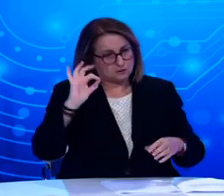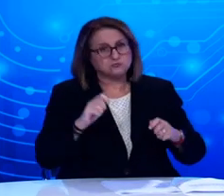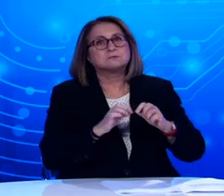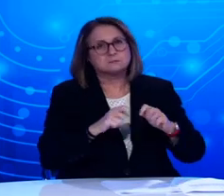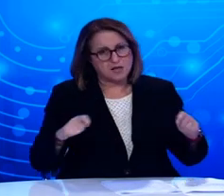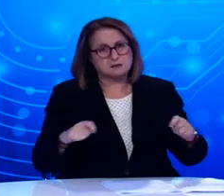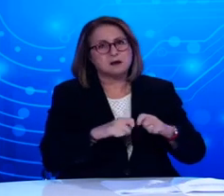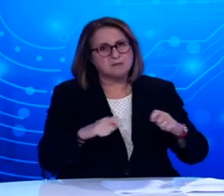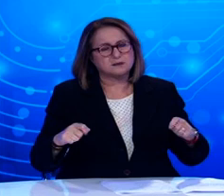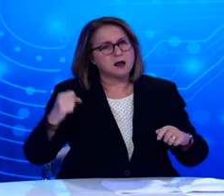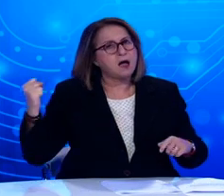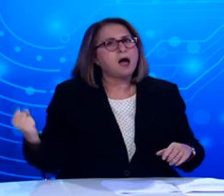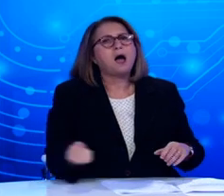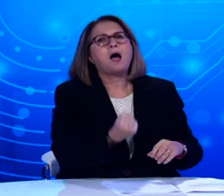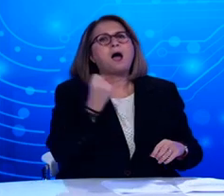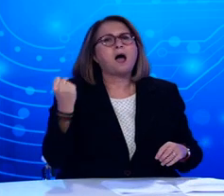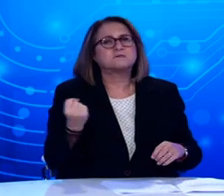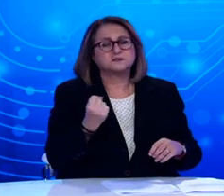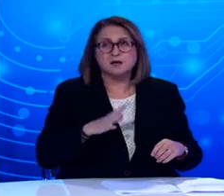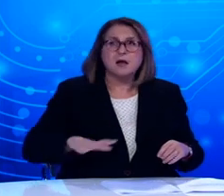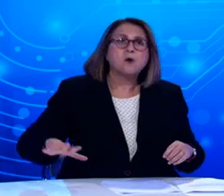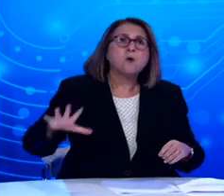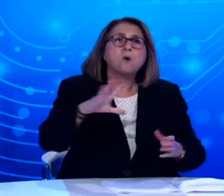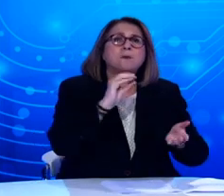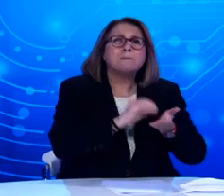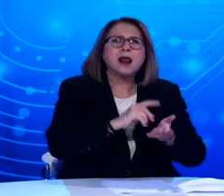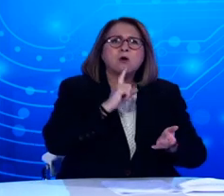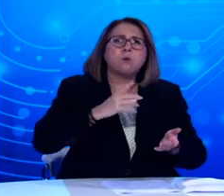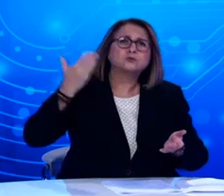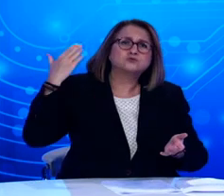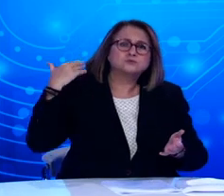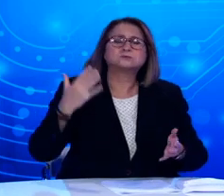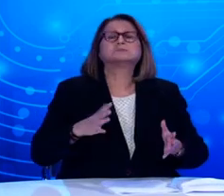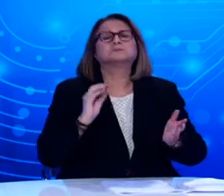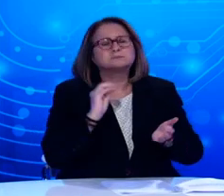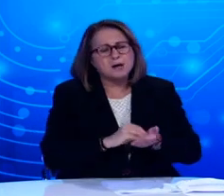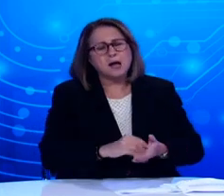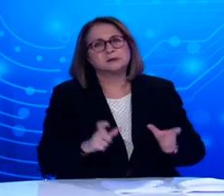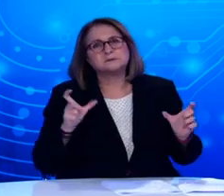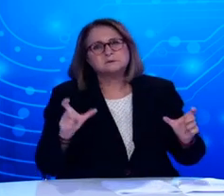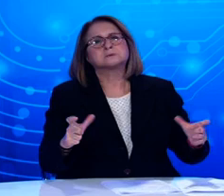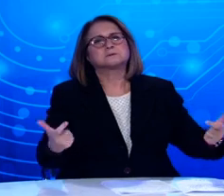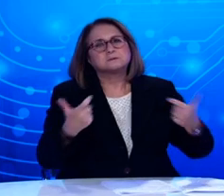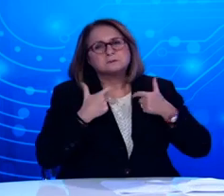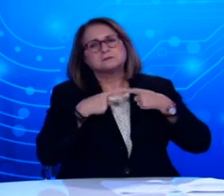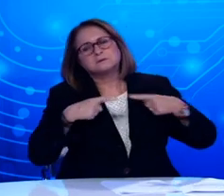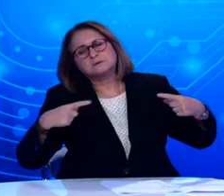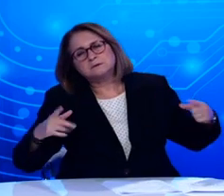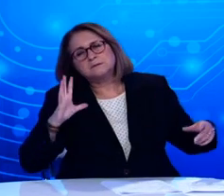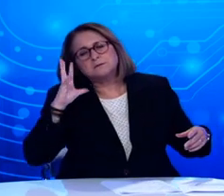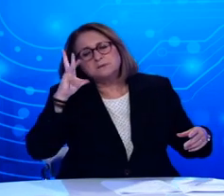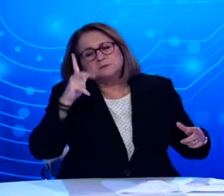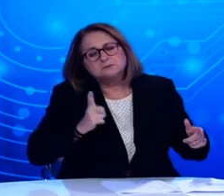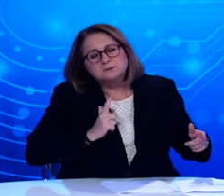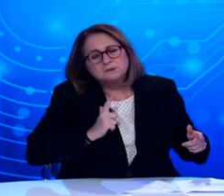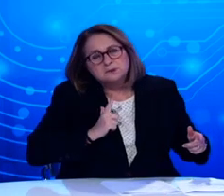Όλος ο κόσμος εξακολουθεί να βρει στους αντιμέτωπους με τον ιό, μέχρι να έρθει το εμβόλιο και να βρεθούν αντιποτελεσματικές θεραπείες. Όπως έχει φανεί